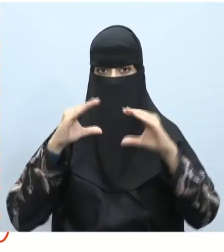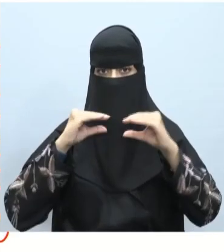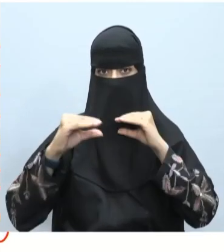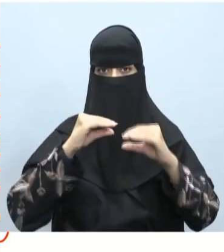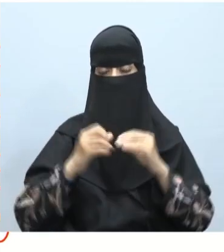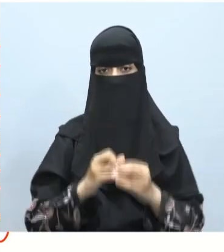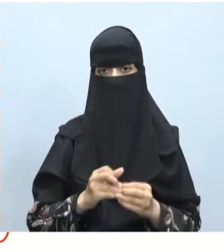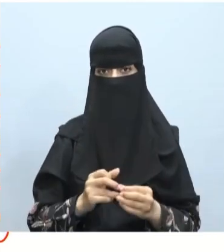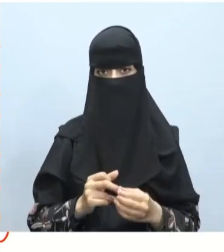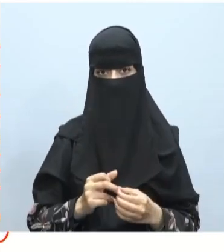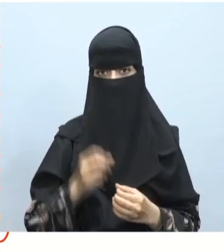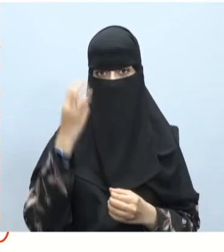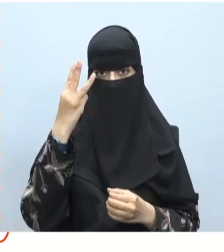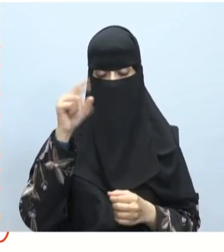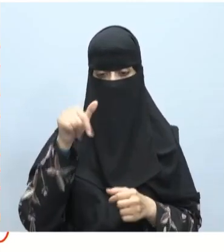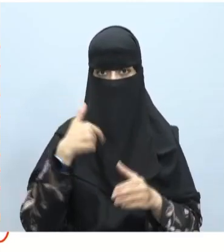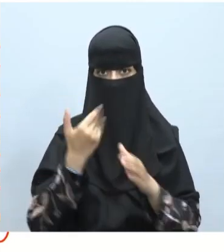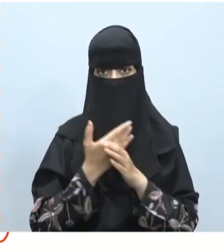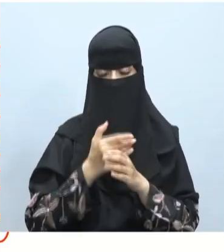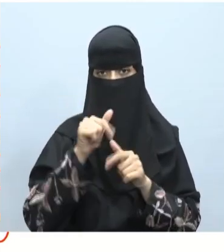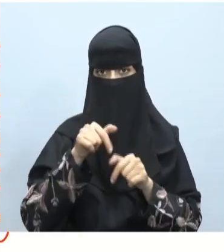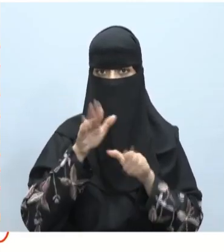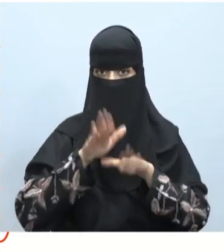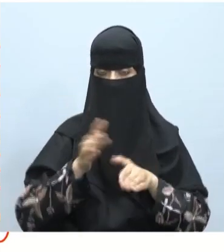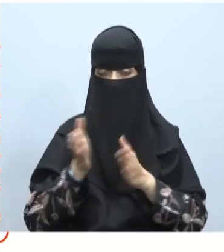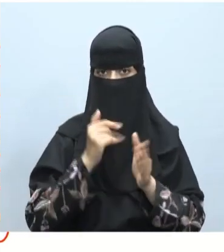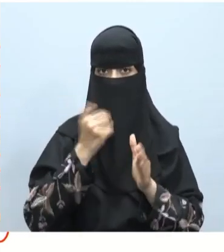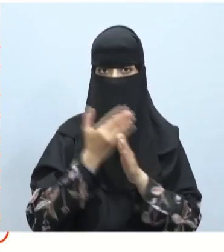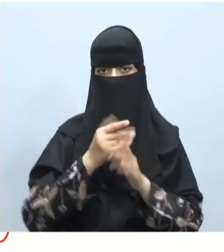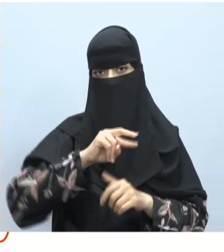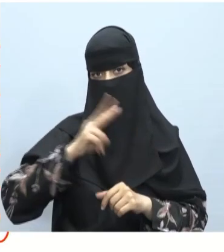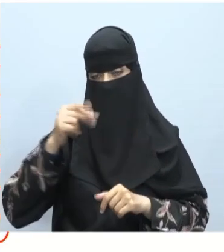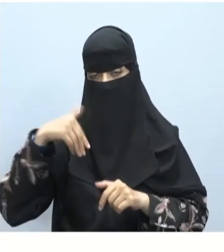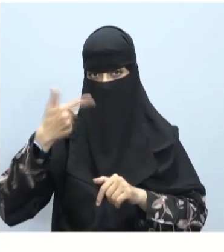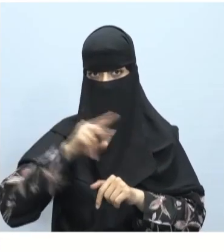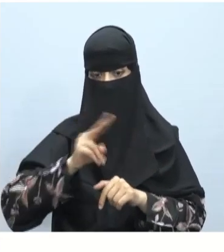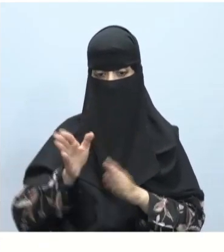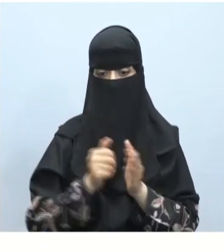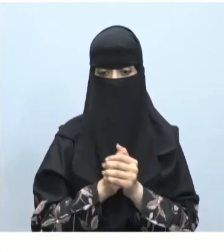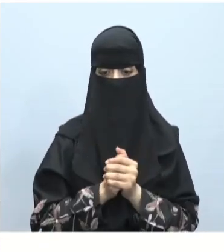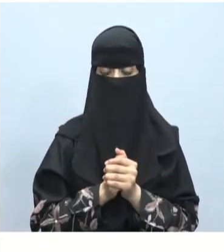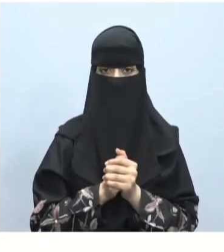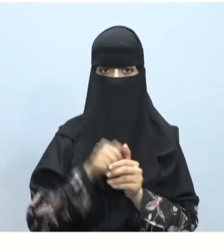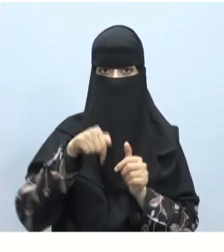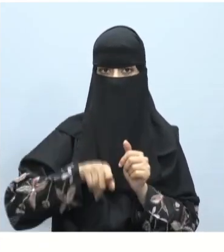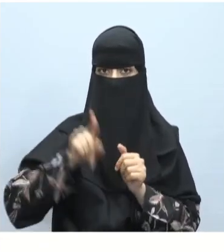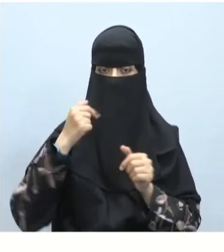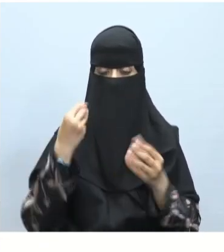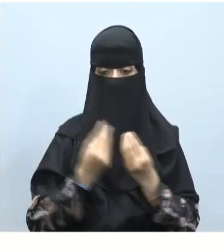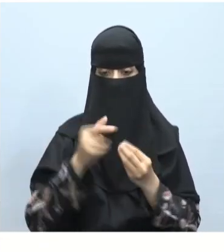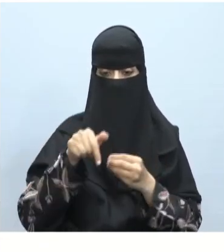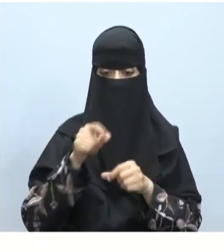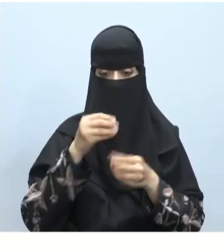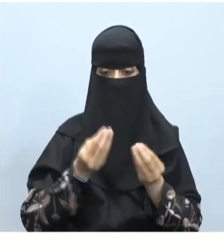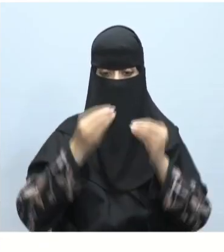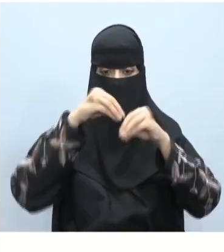المرونة هذه الثلاث أسباب من ضمن أسباب أخرى عديد في هذا الدرس تعلمنا في